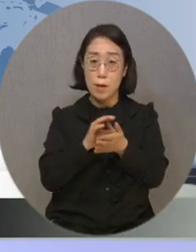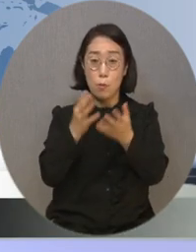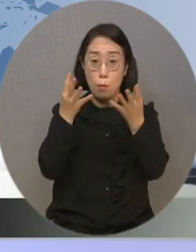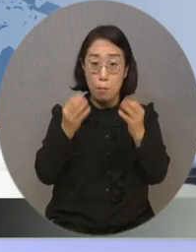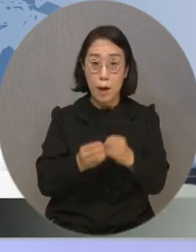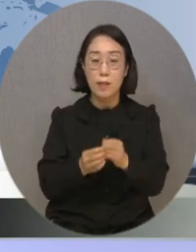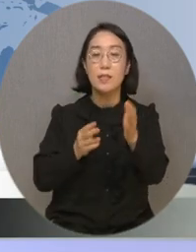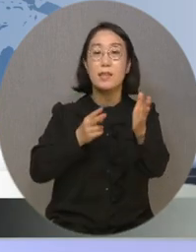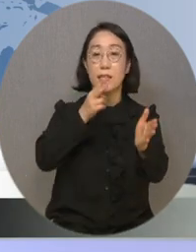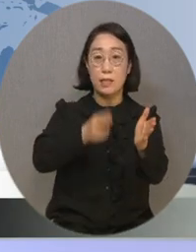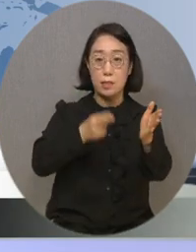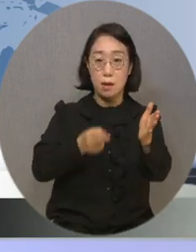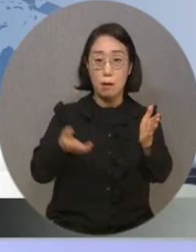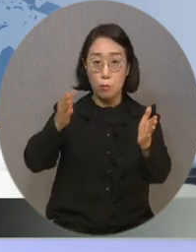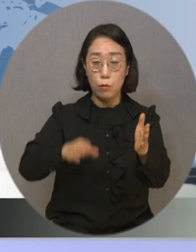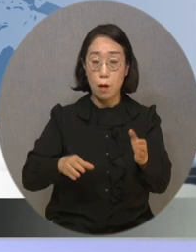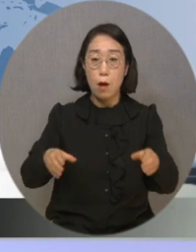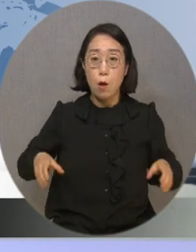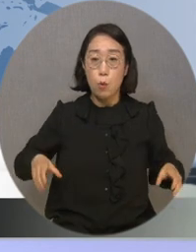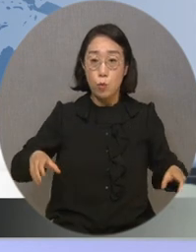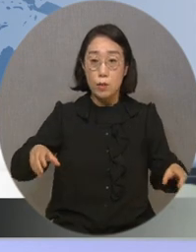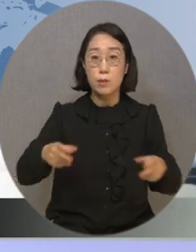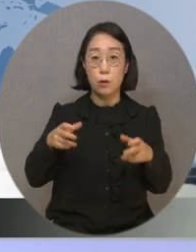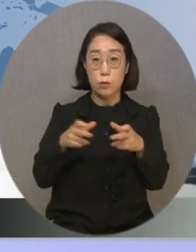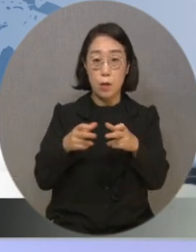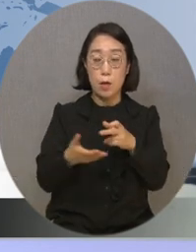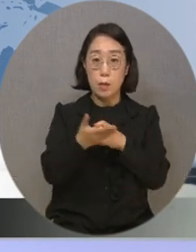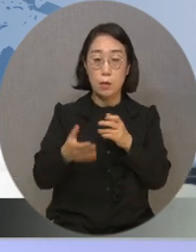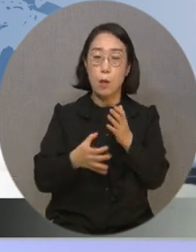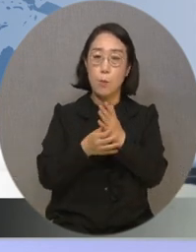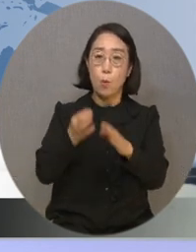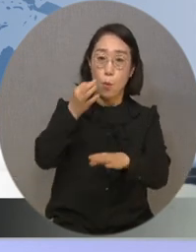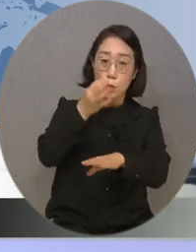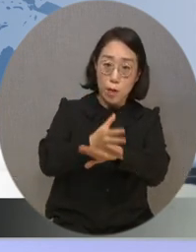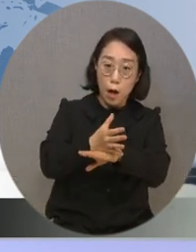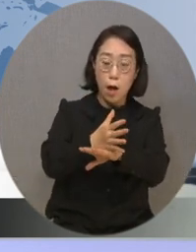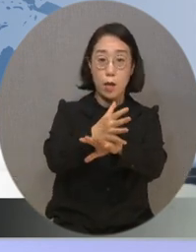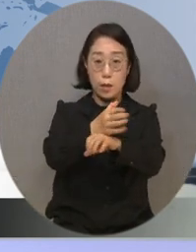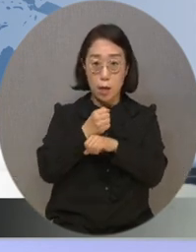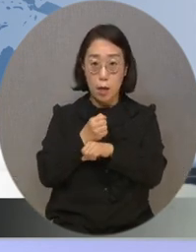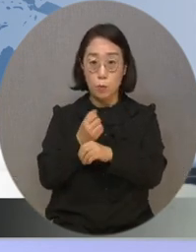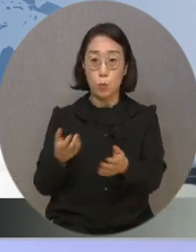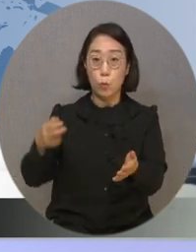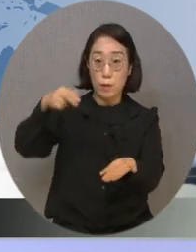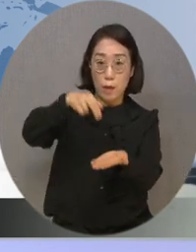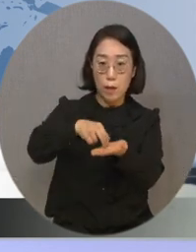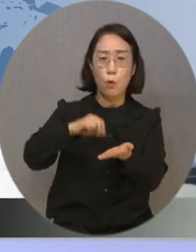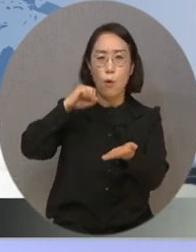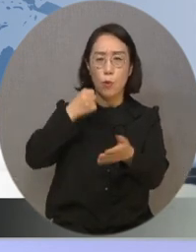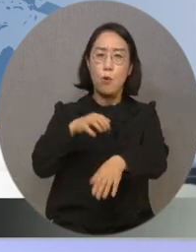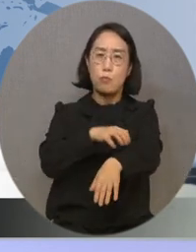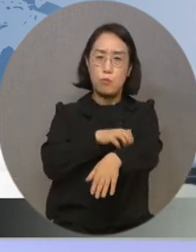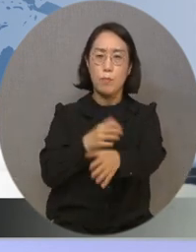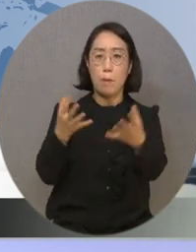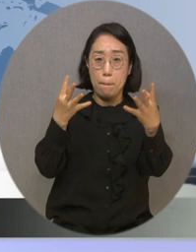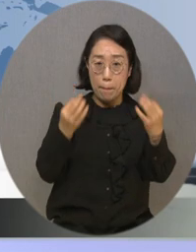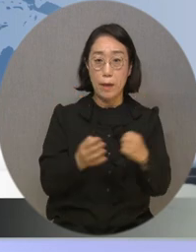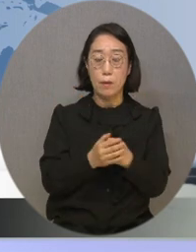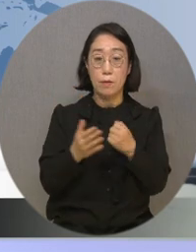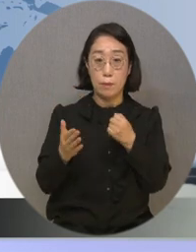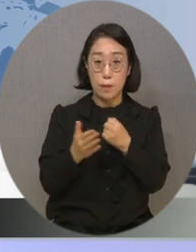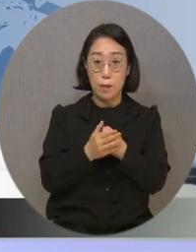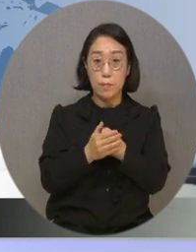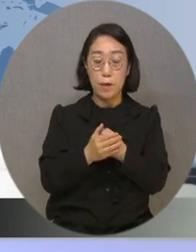그런데 휠체어를 이용하는 장애인들은 기차표 구매부터 탑승까지 어려운 점이 많다고 하는데요. 이에